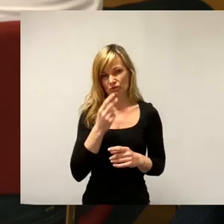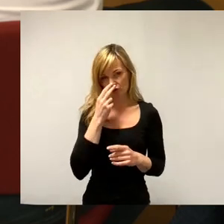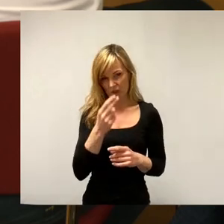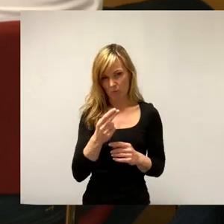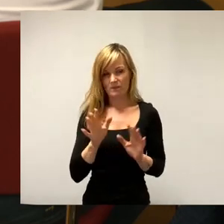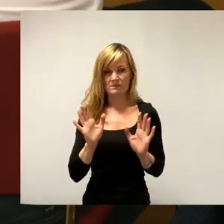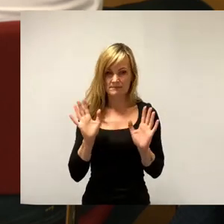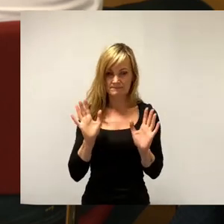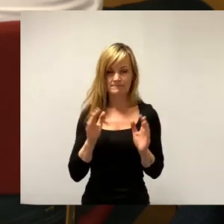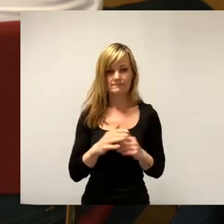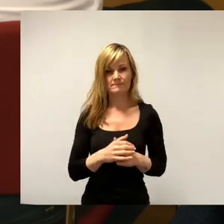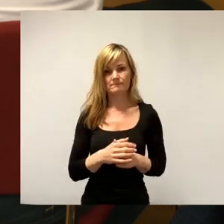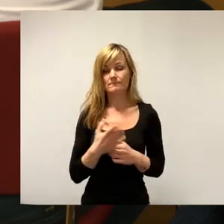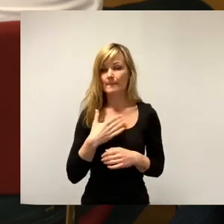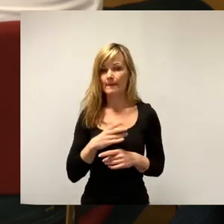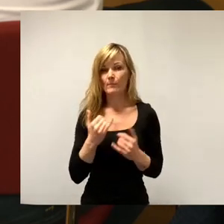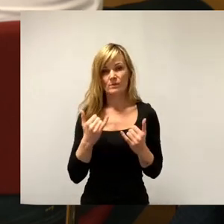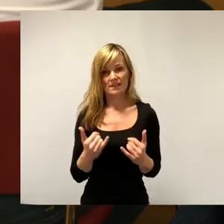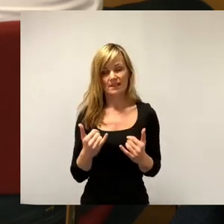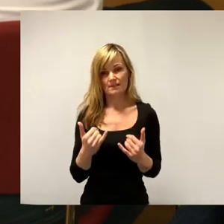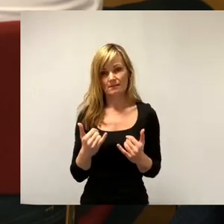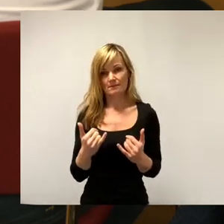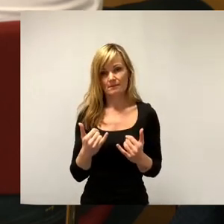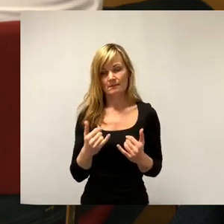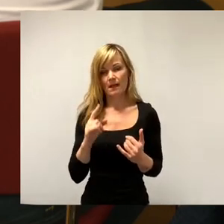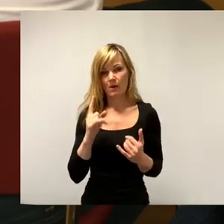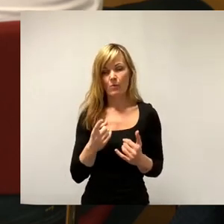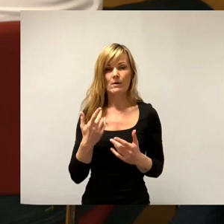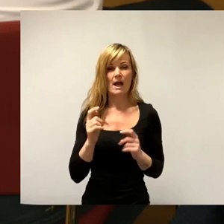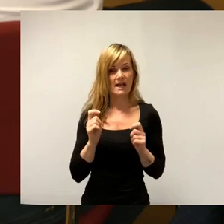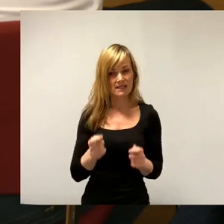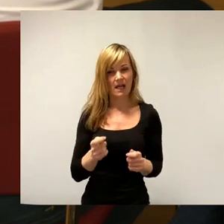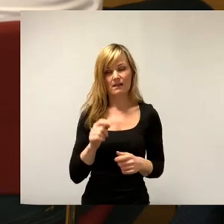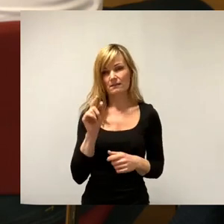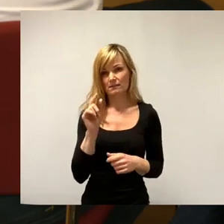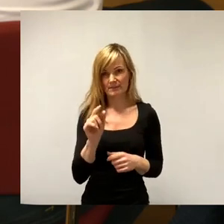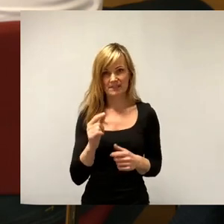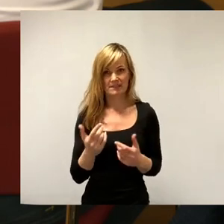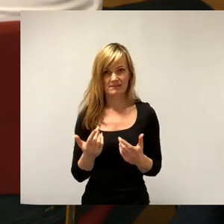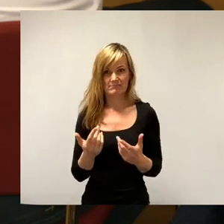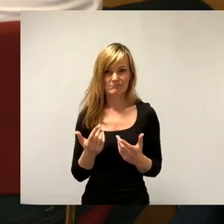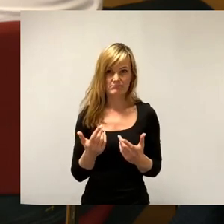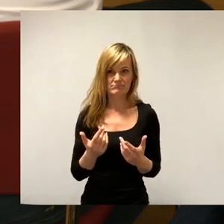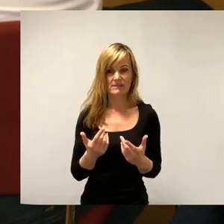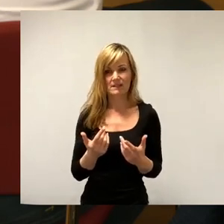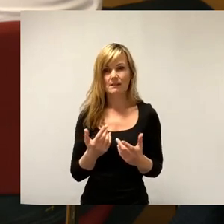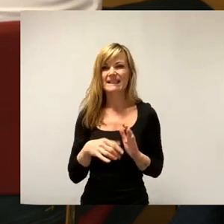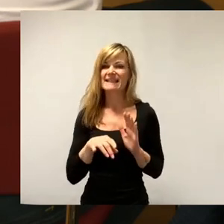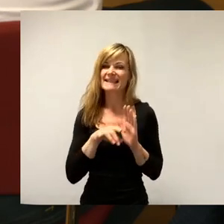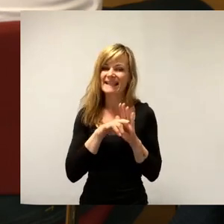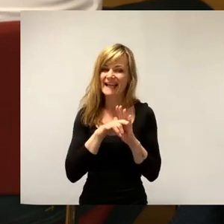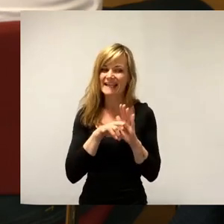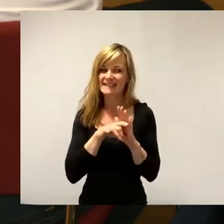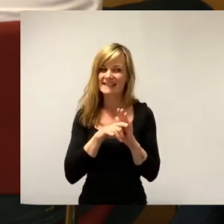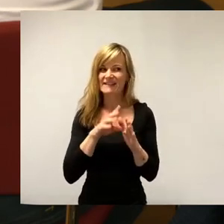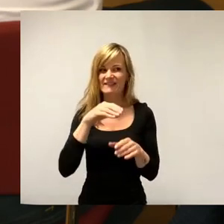Ich möchte aber hier an der Stelle, weil auch der Antrag ja so ein bisschen eine sehr negative Tonalität hat, zumindest